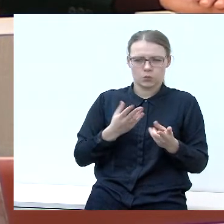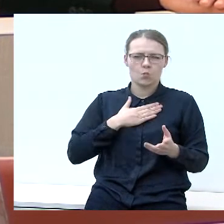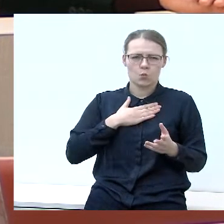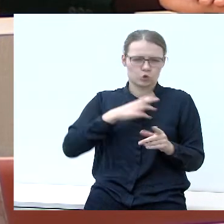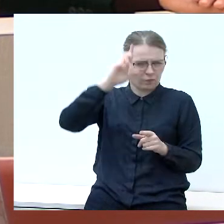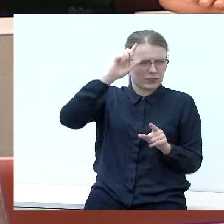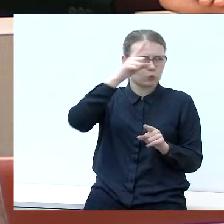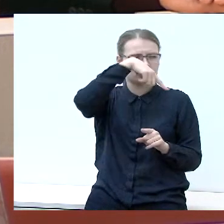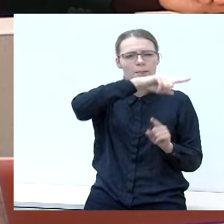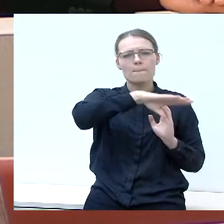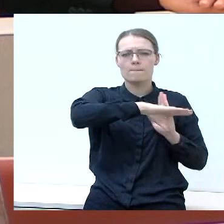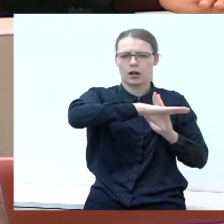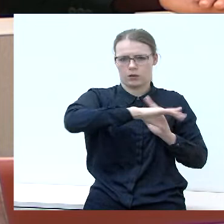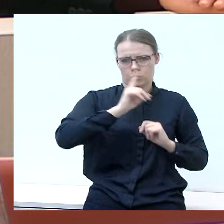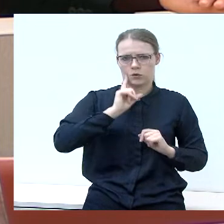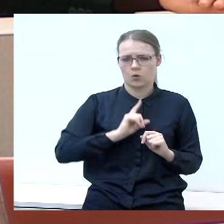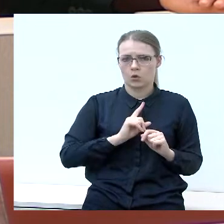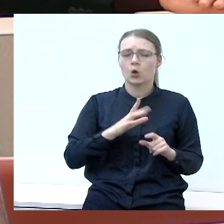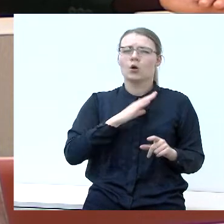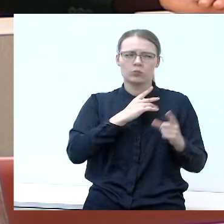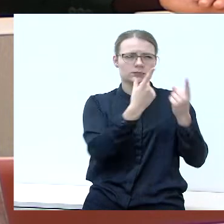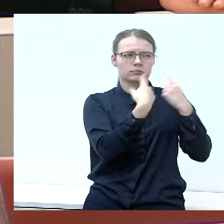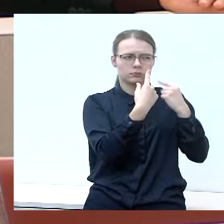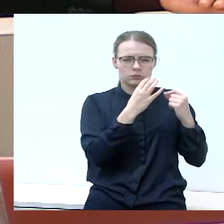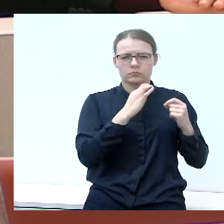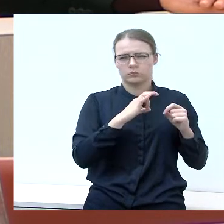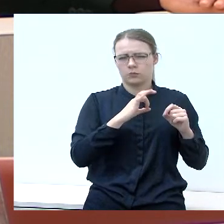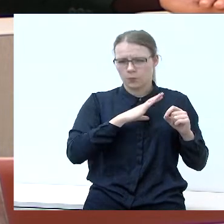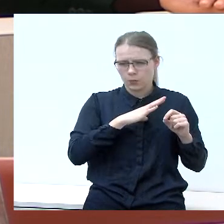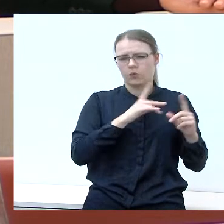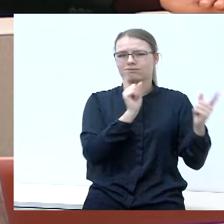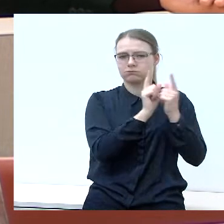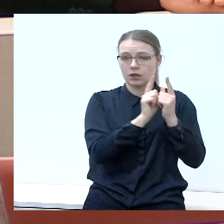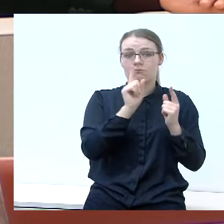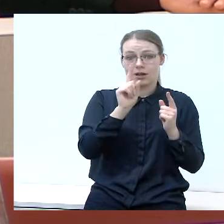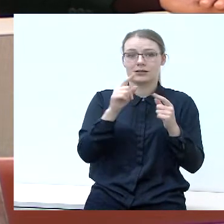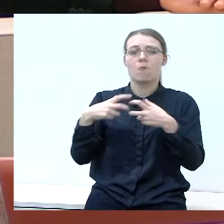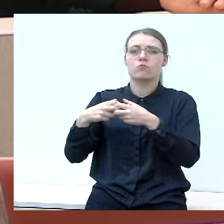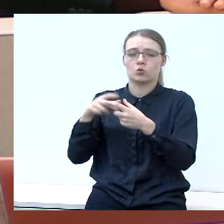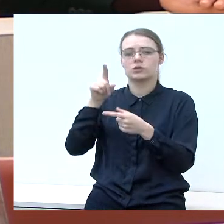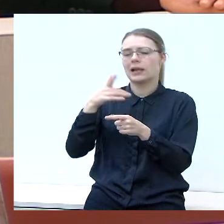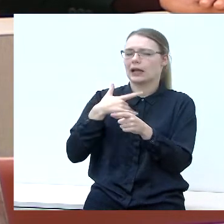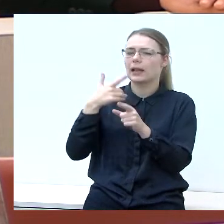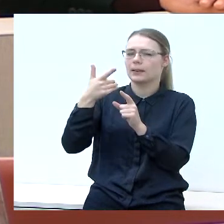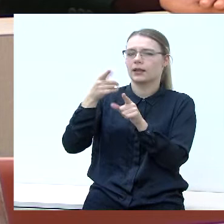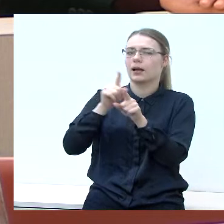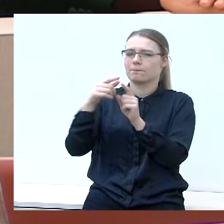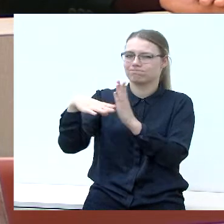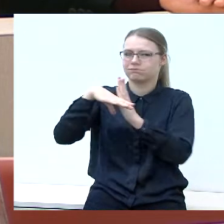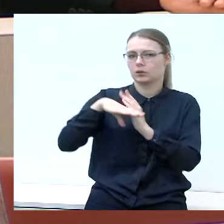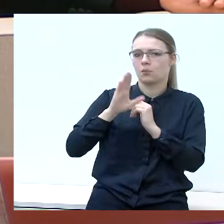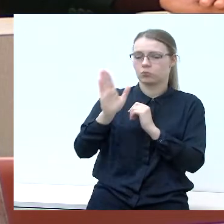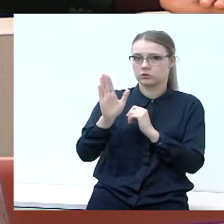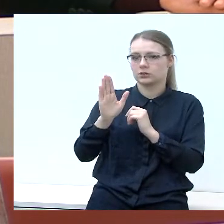vyriausybės, nes tikrai buvo tartasi ir kalbėtasi, tačiau Bruselį gal mus ir palaikys, nes būtų didesnis svoris